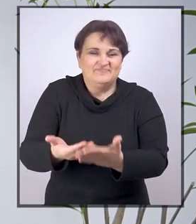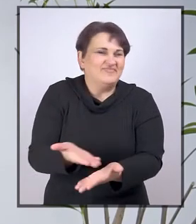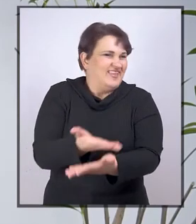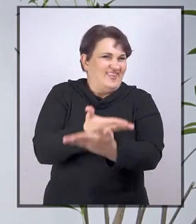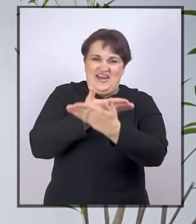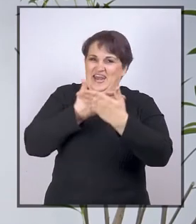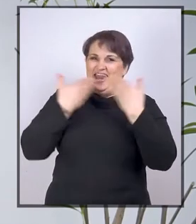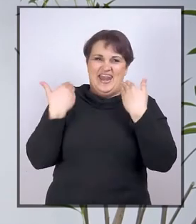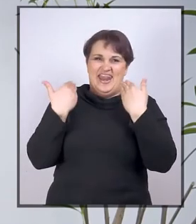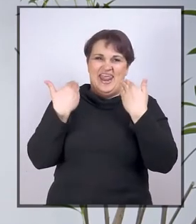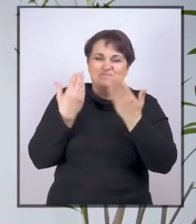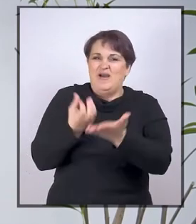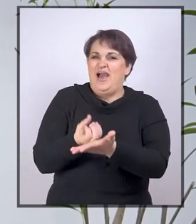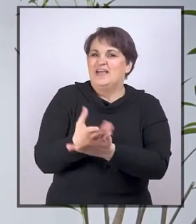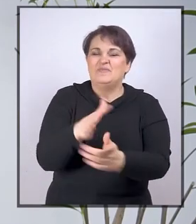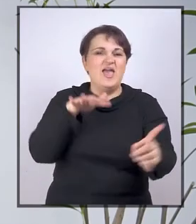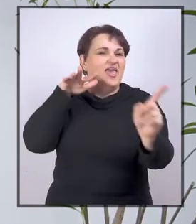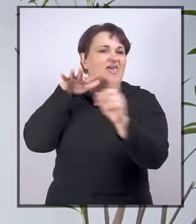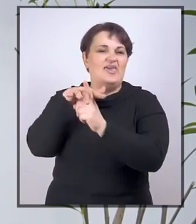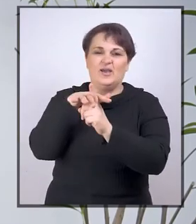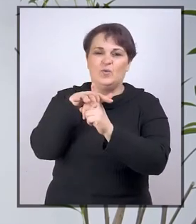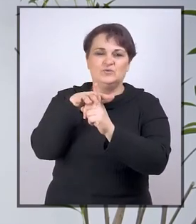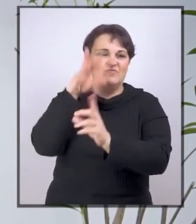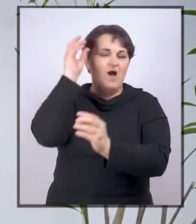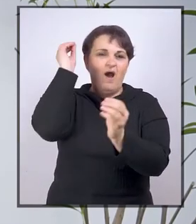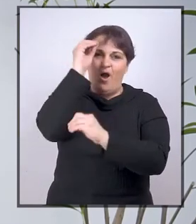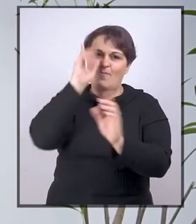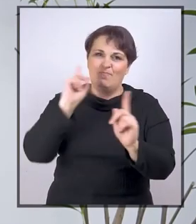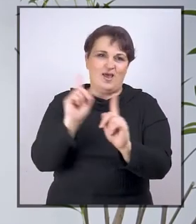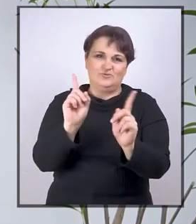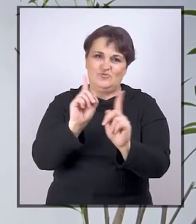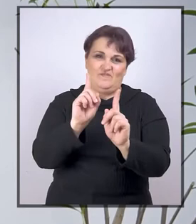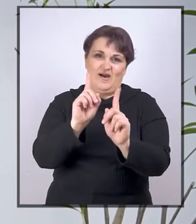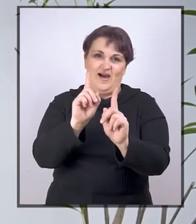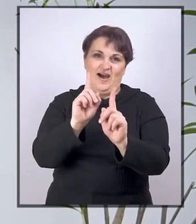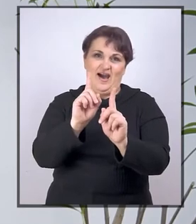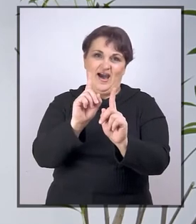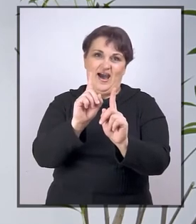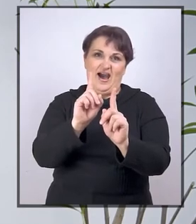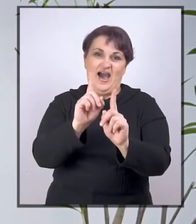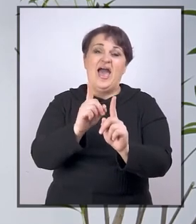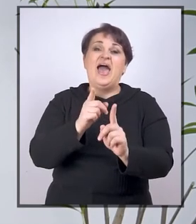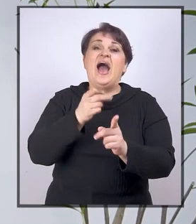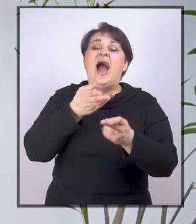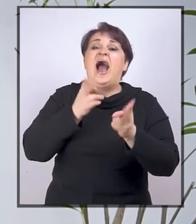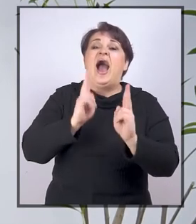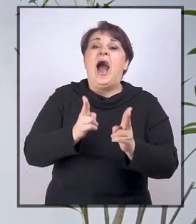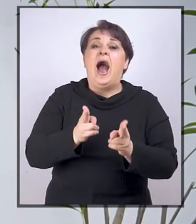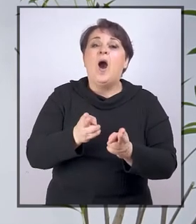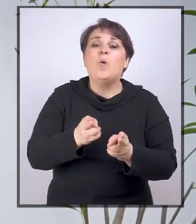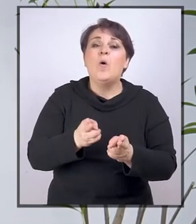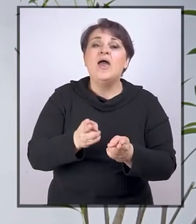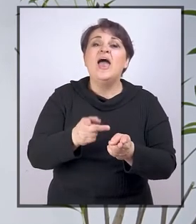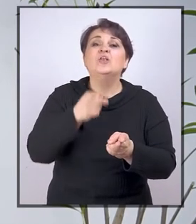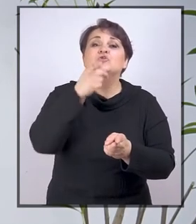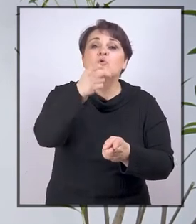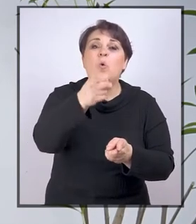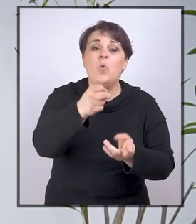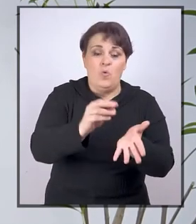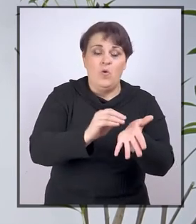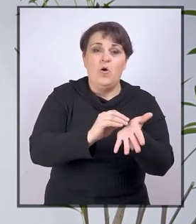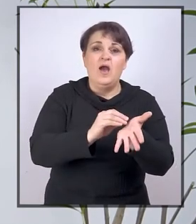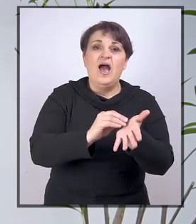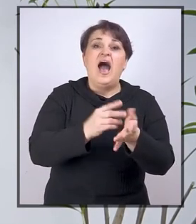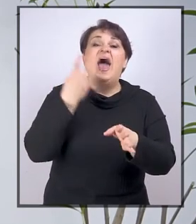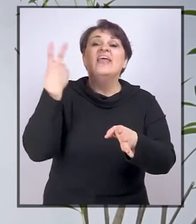prilagođavanja, nema provođenja inkluzivnog obrazovanja na način